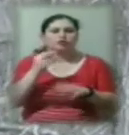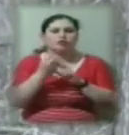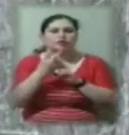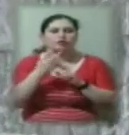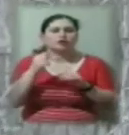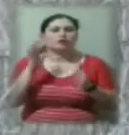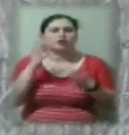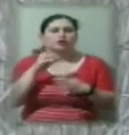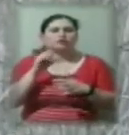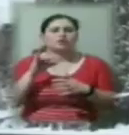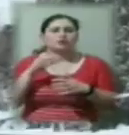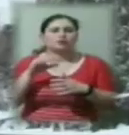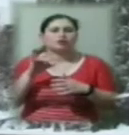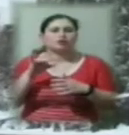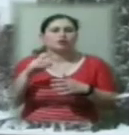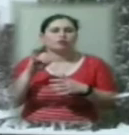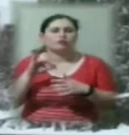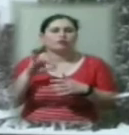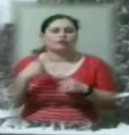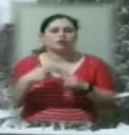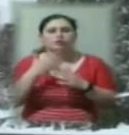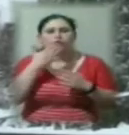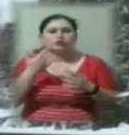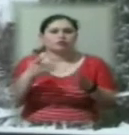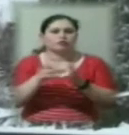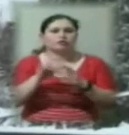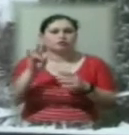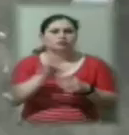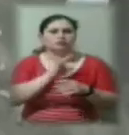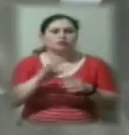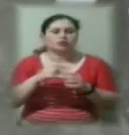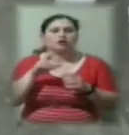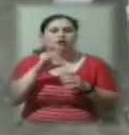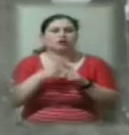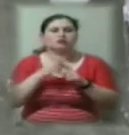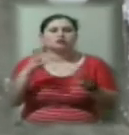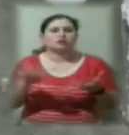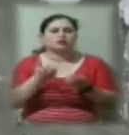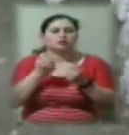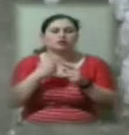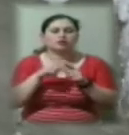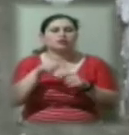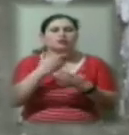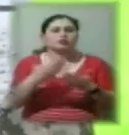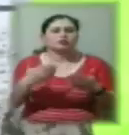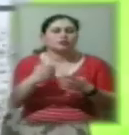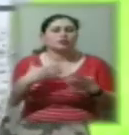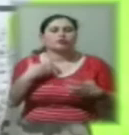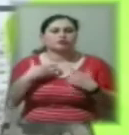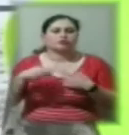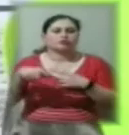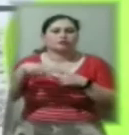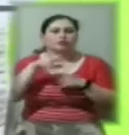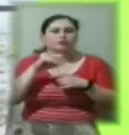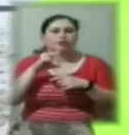Кириле і Мефодія. Останній розташований біля церкви Христа Спасителя. Її представники і опікуються цим наметом, розказав Володимир